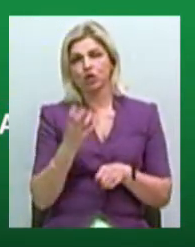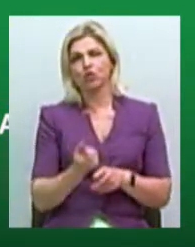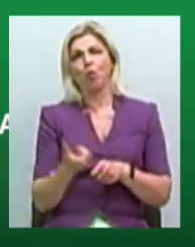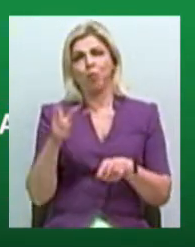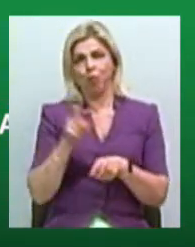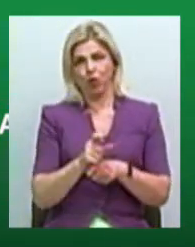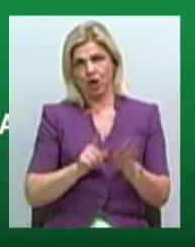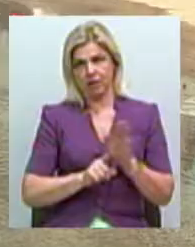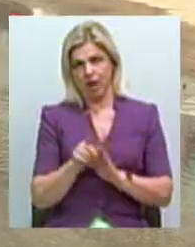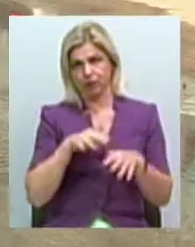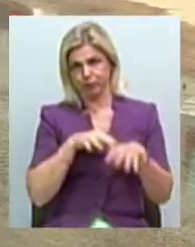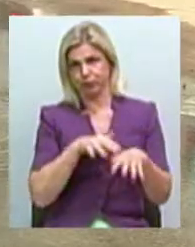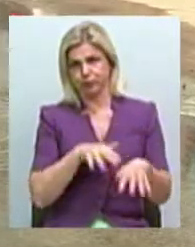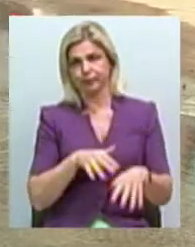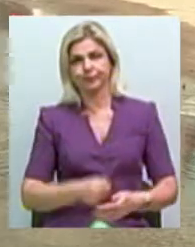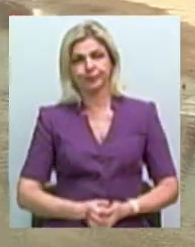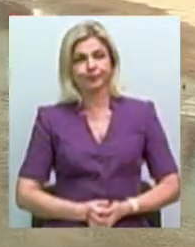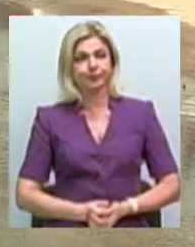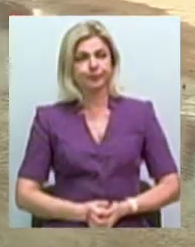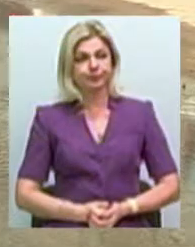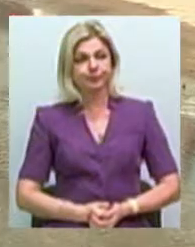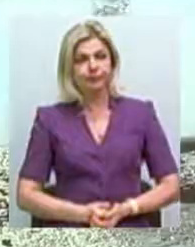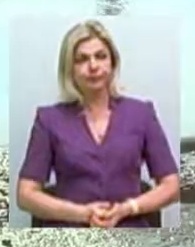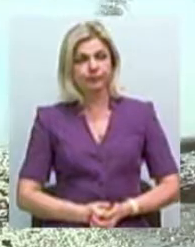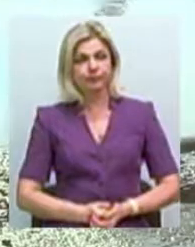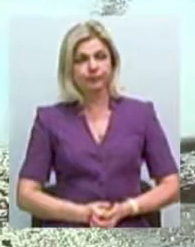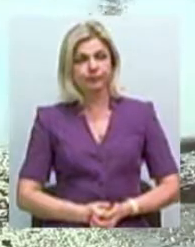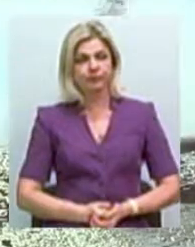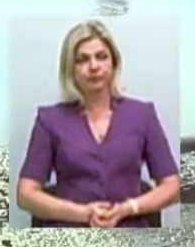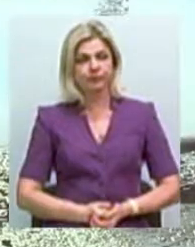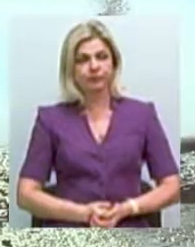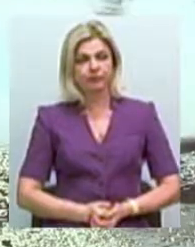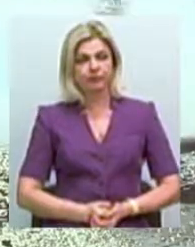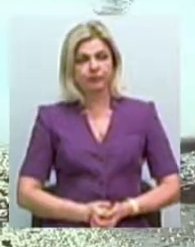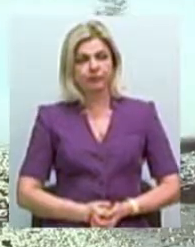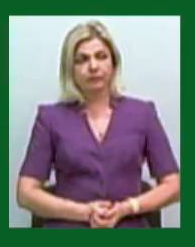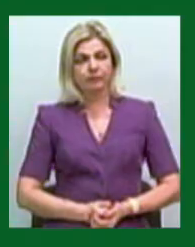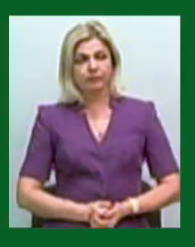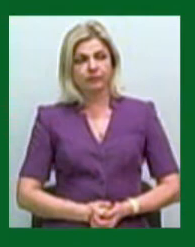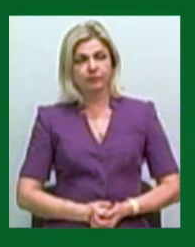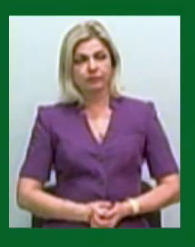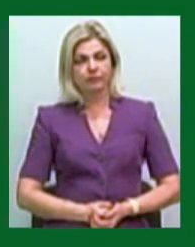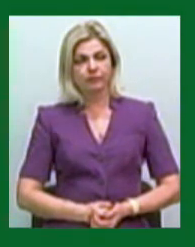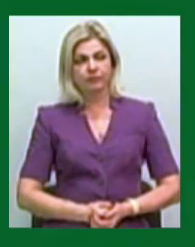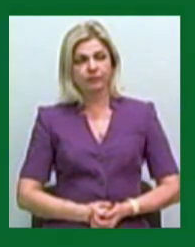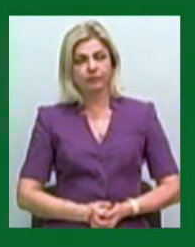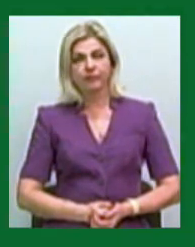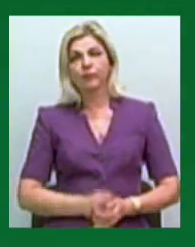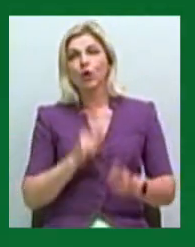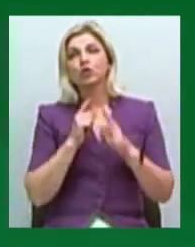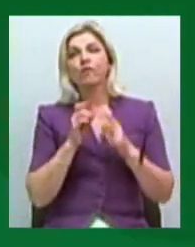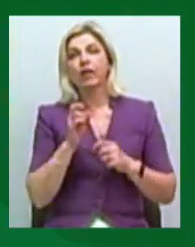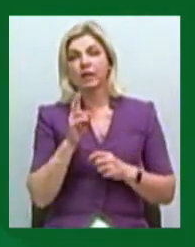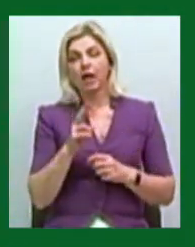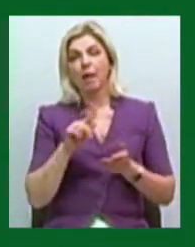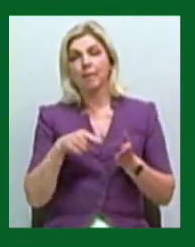текти цей фонтан. Володимир Степанов, Сергій Куропятник, новини на Суспільному, Миколаїв. Речниця міського